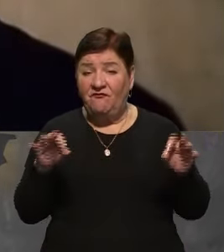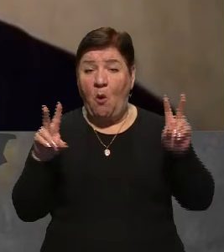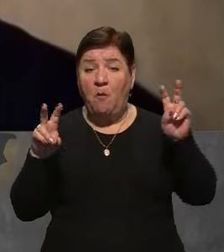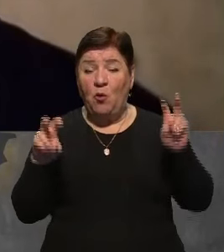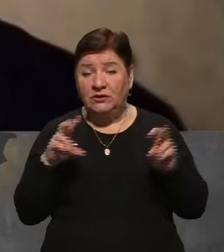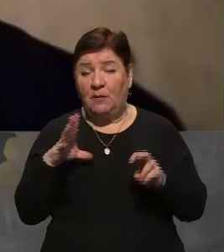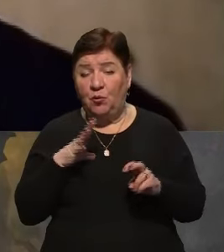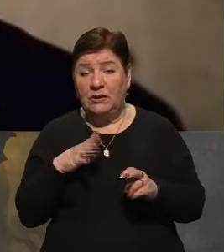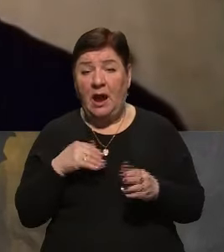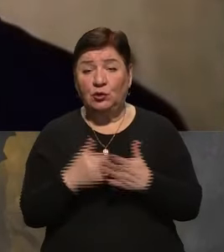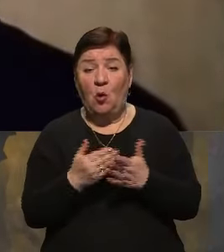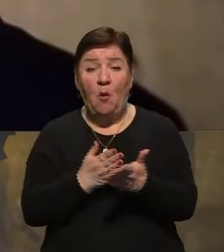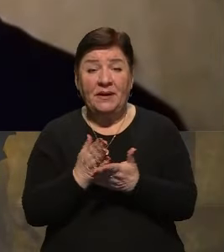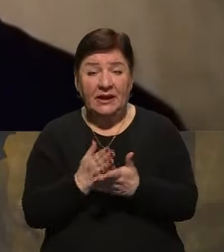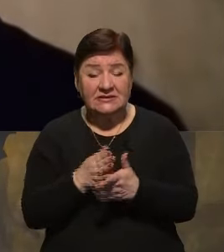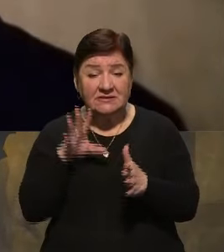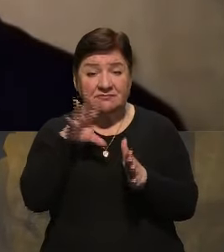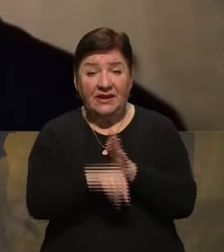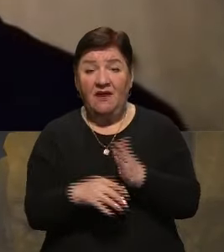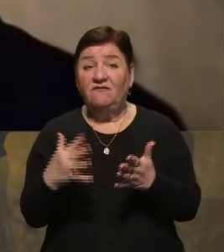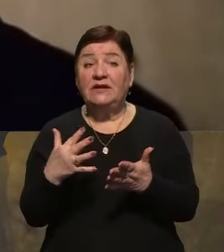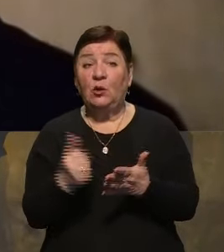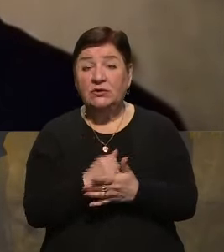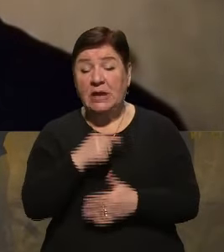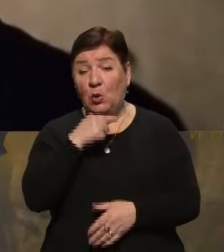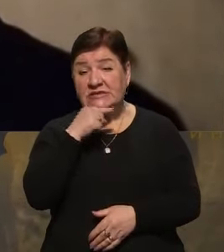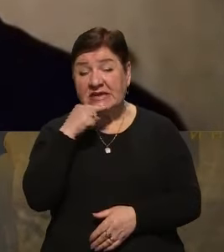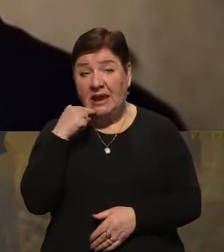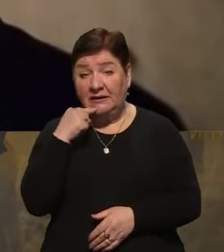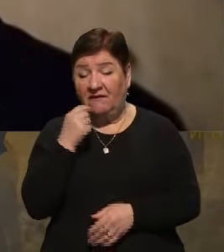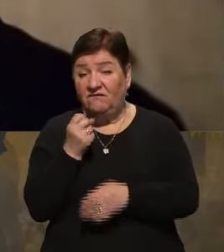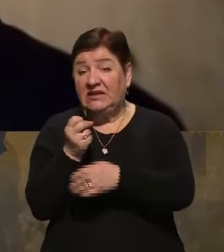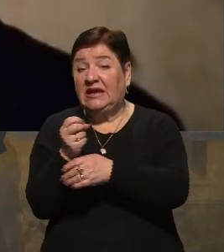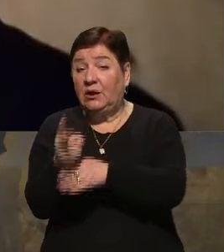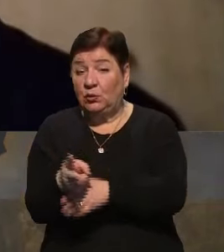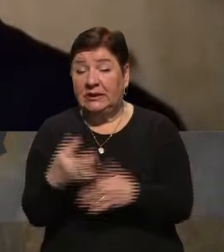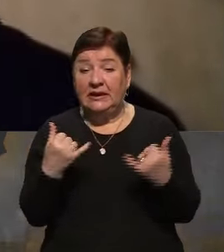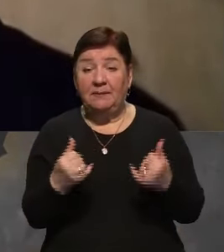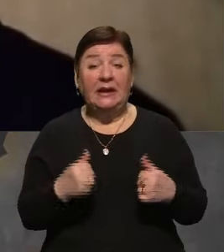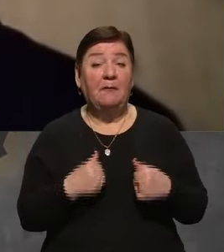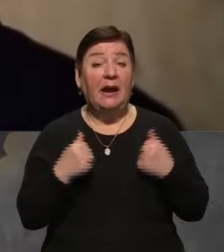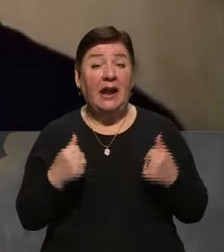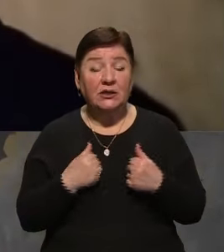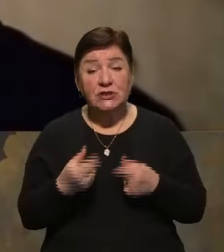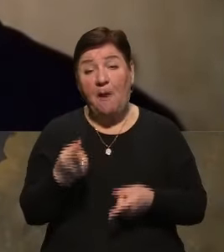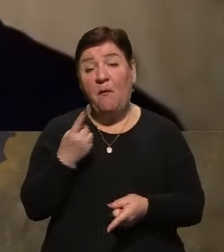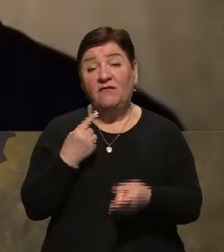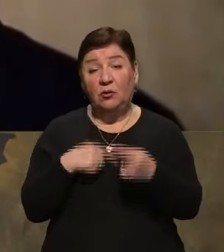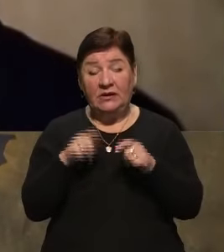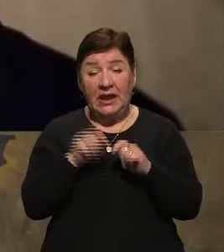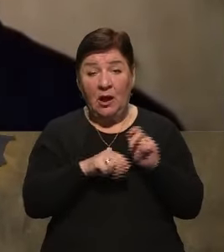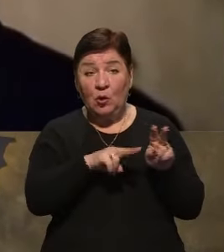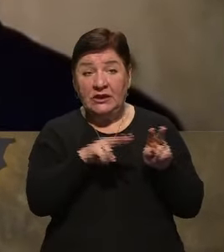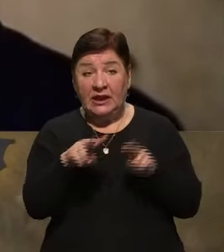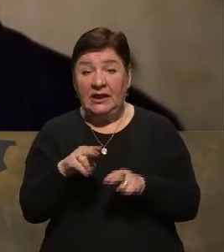операцій. І все ж таки вдалося росіян відкинути, але тепер вони намагаються повернути контроль. І, до